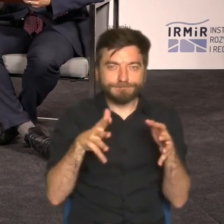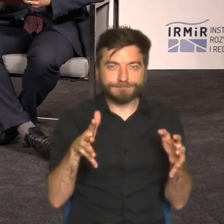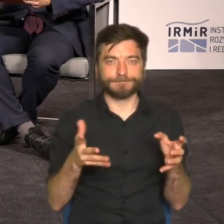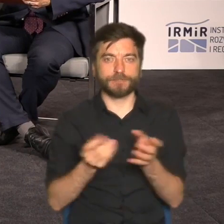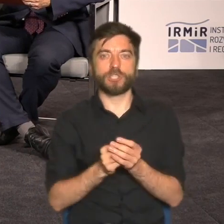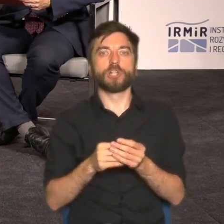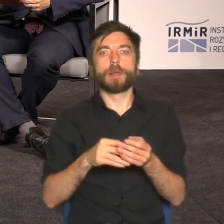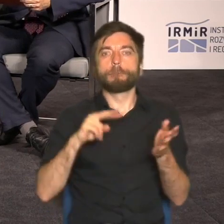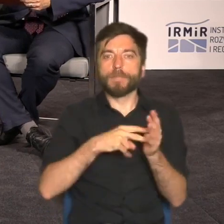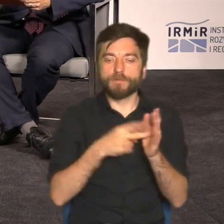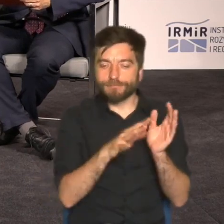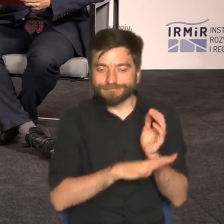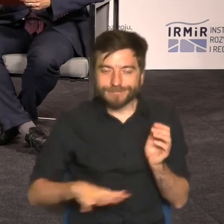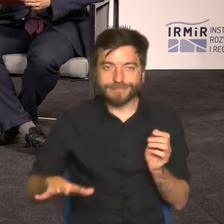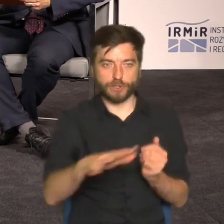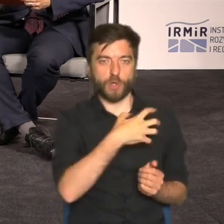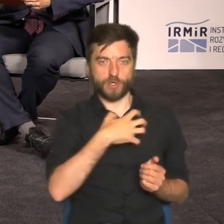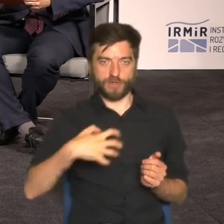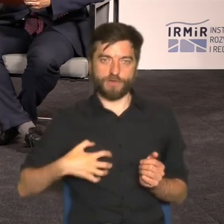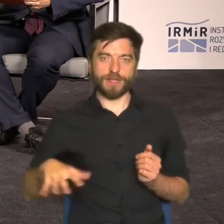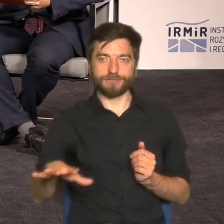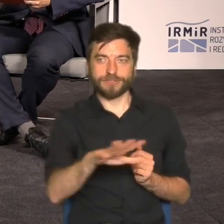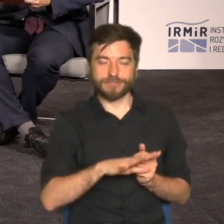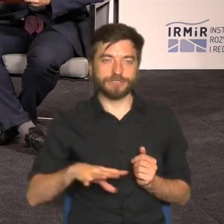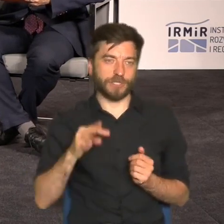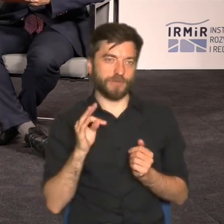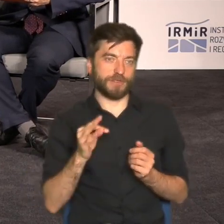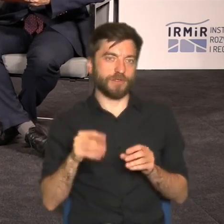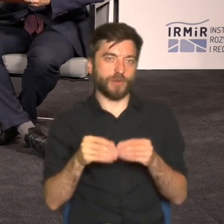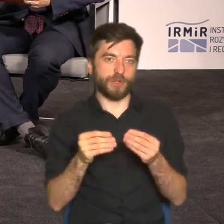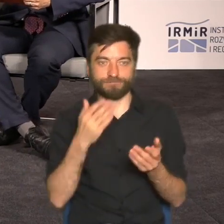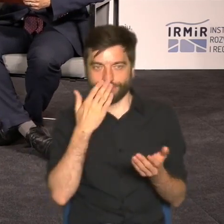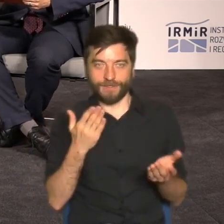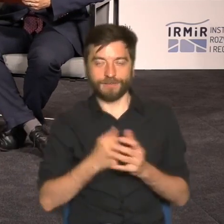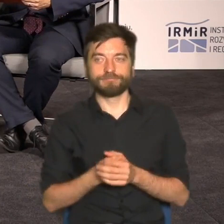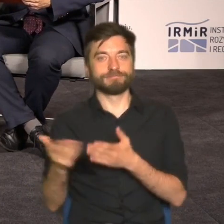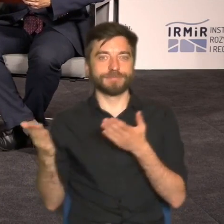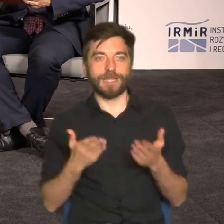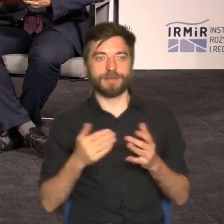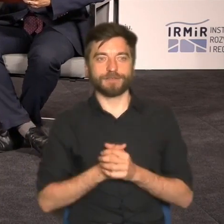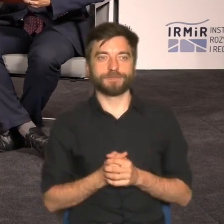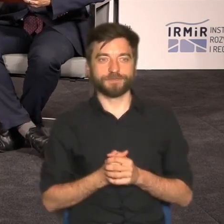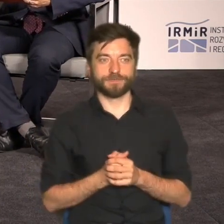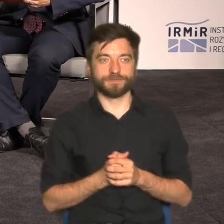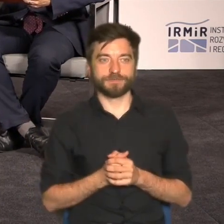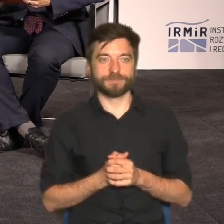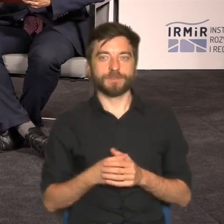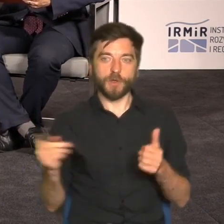Polsce no i jakie są uwarunkowania planistyczne tego rozwoju. Nie przedłużając zapraszam do